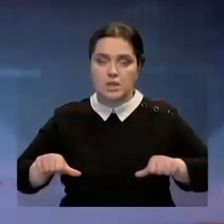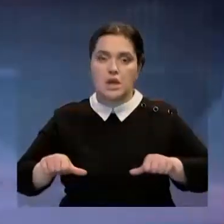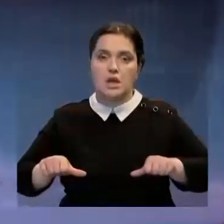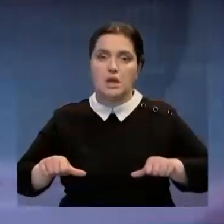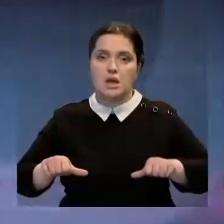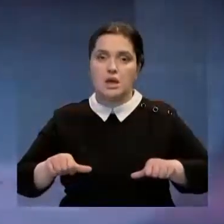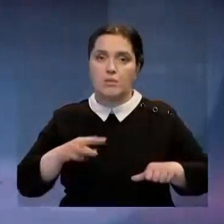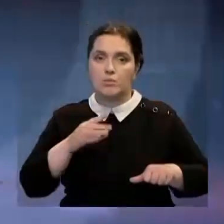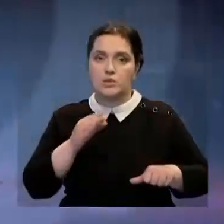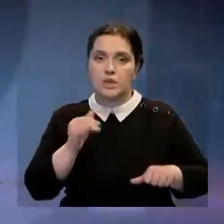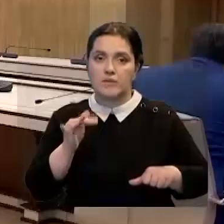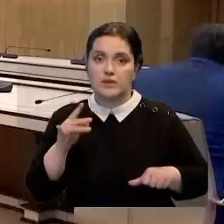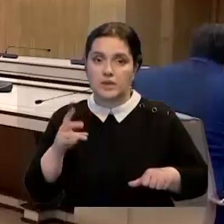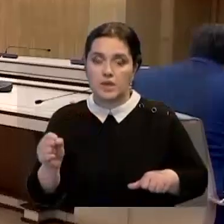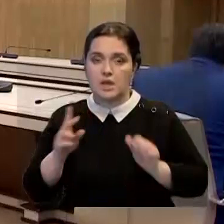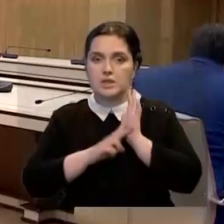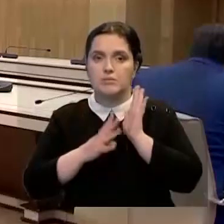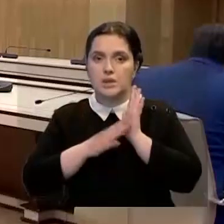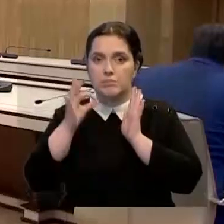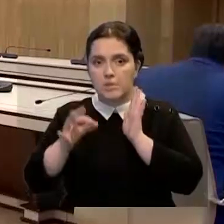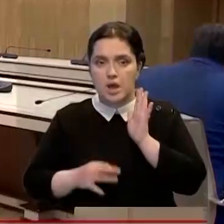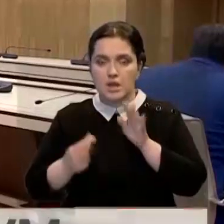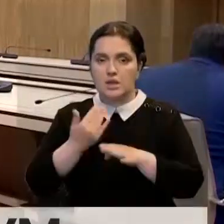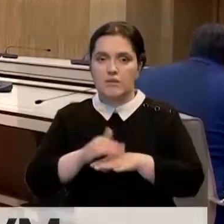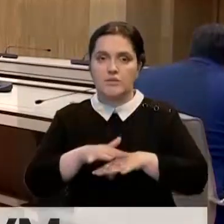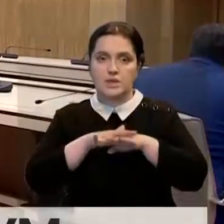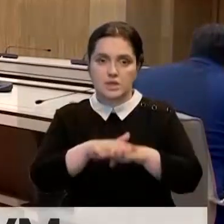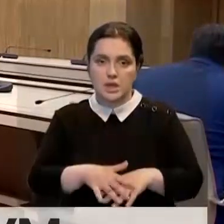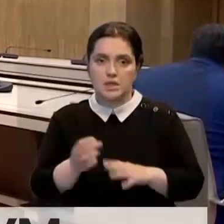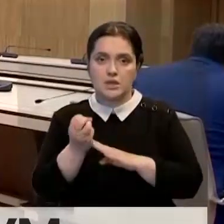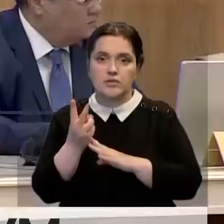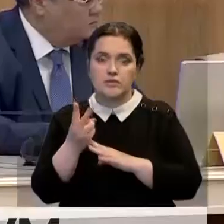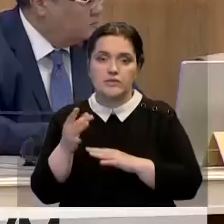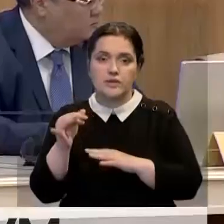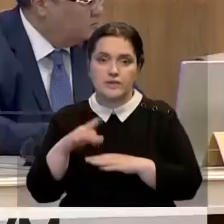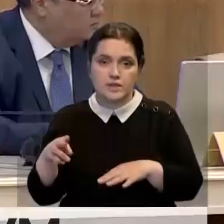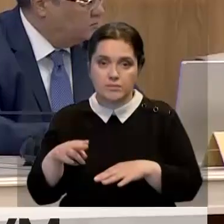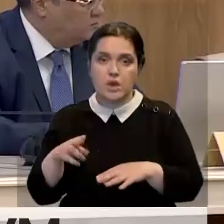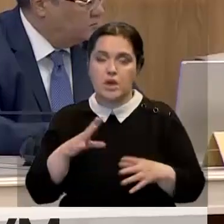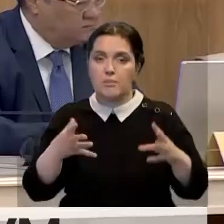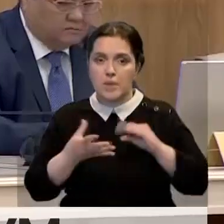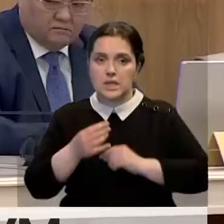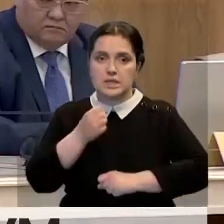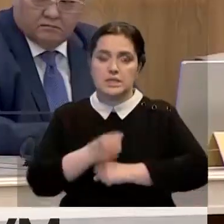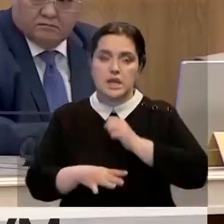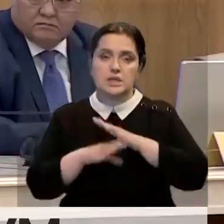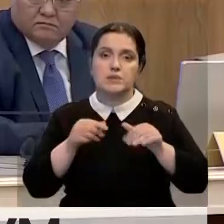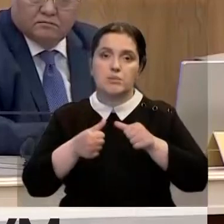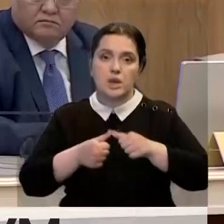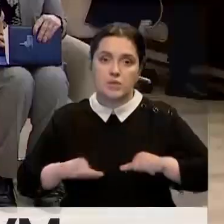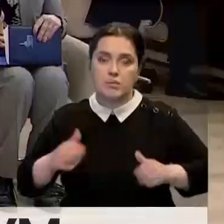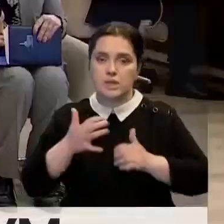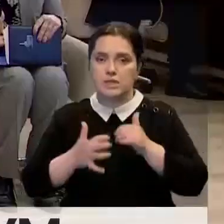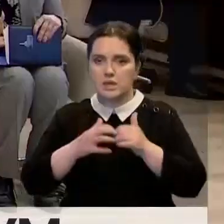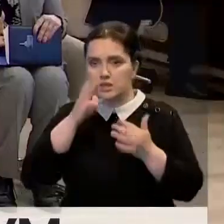Мустафина. Речь идет примерно о 79% от выделенных средств. Это более 12 миллиардов. Так, по данным